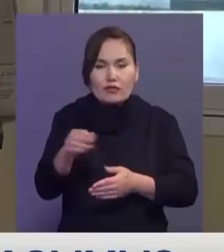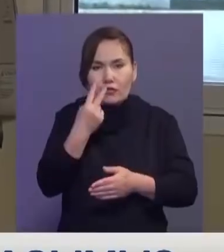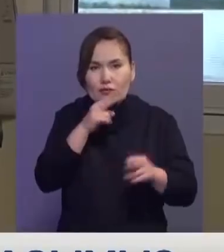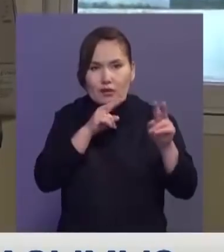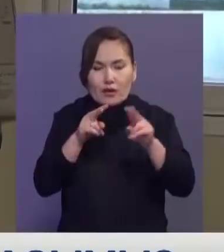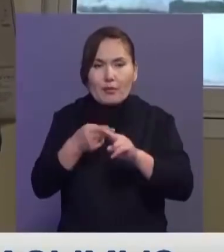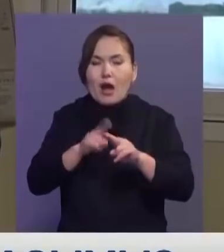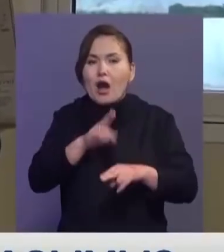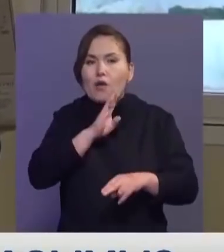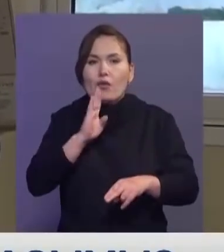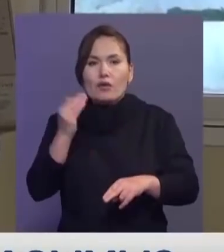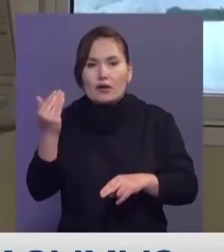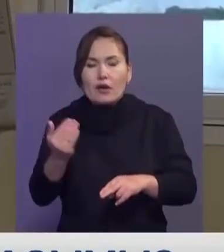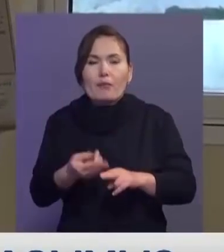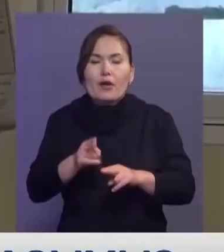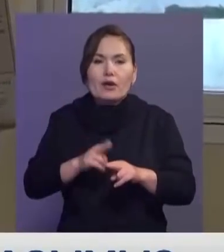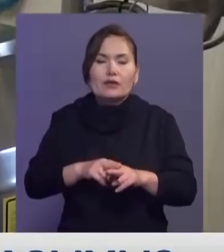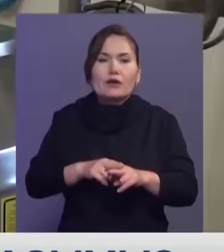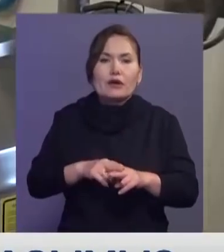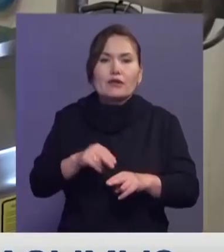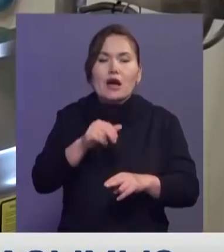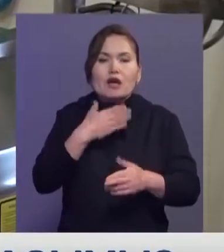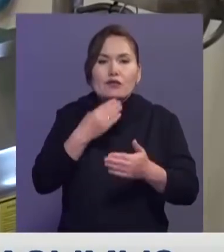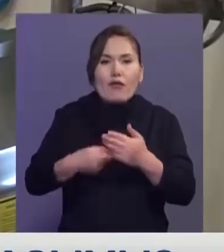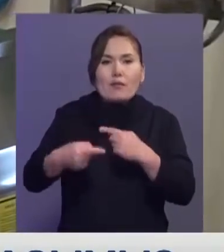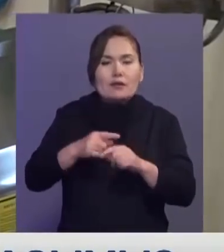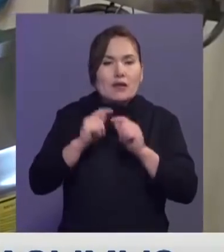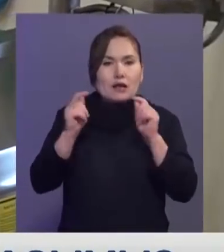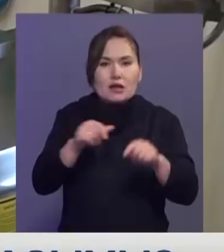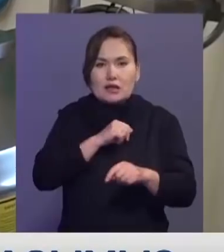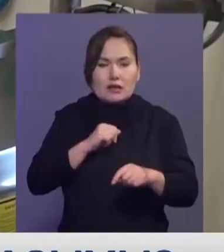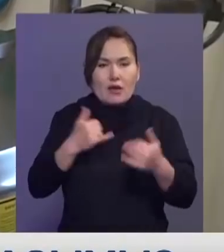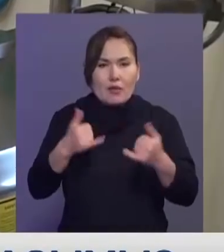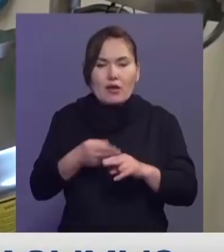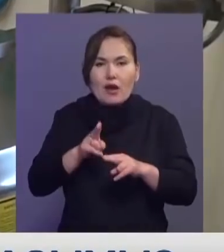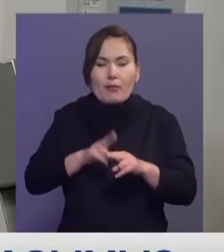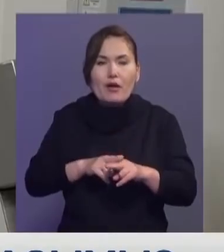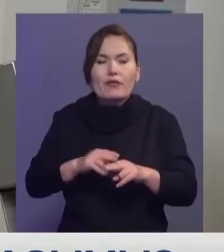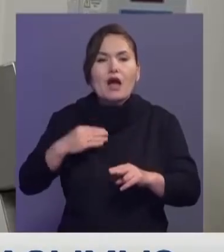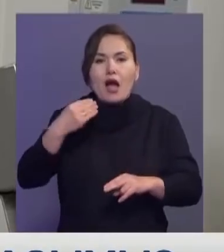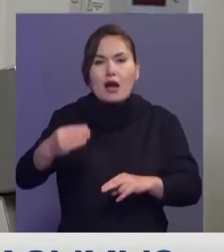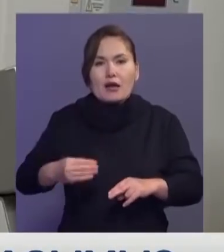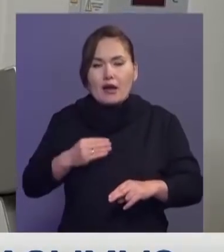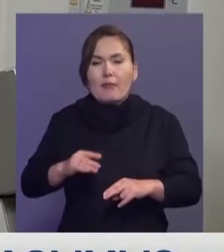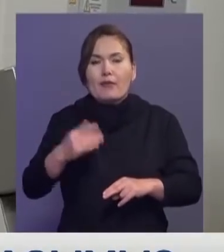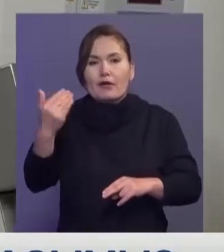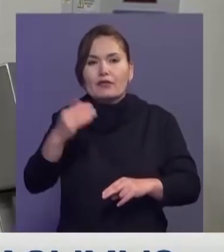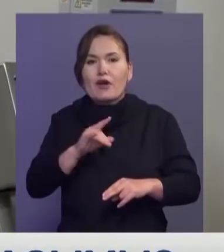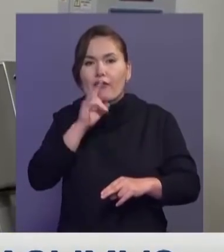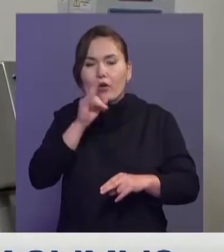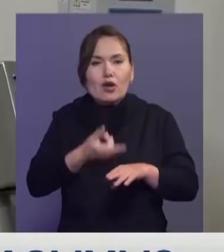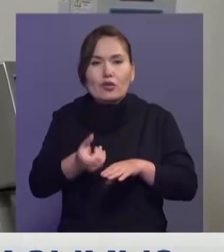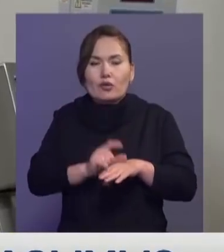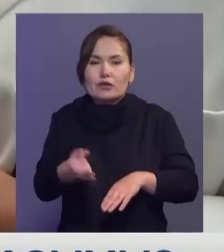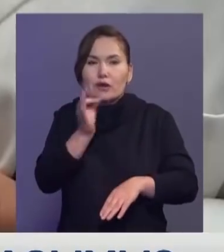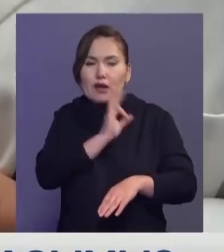Ләзет осындай тәуекілге қалай барғанына өзі де таң. Үйткені әлемде үрмшік туралы француздардың артық білетін ел жоқ, сұндықтан